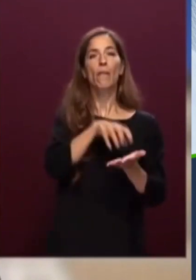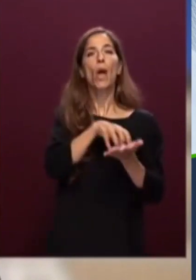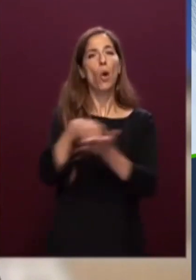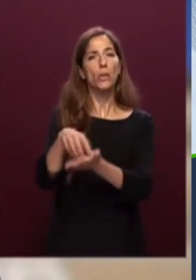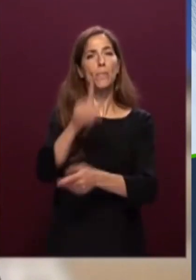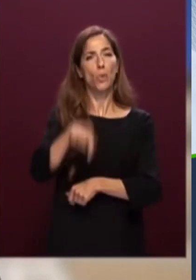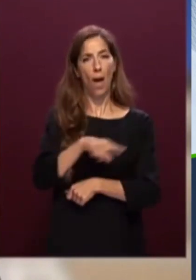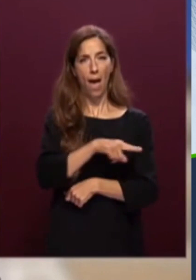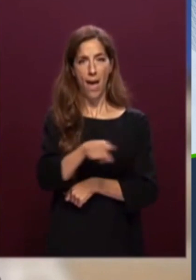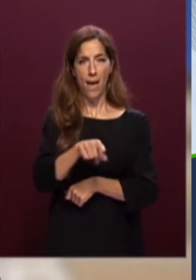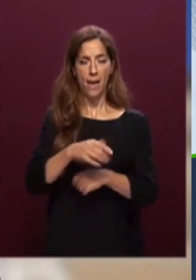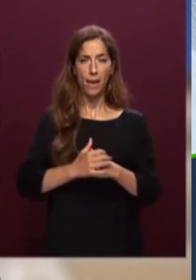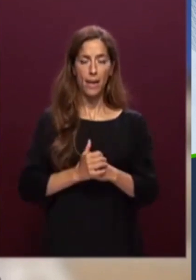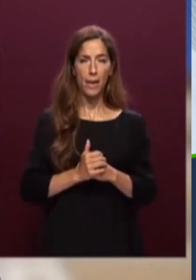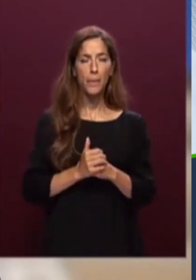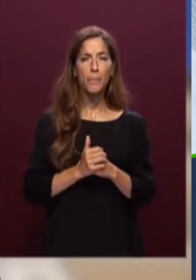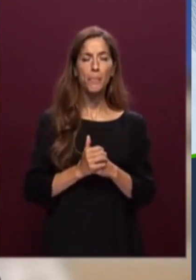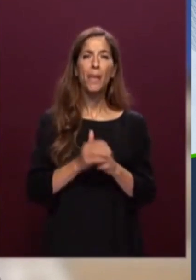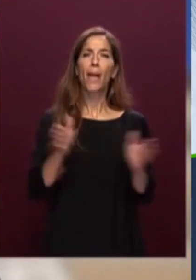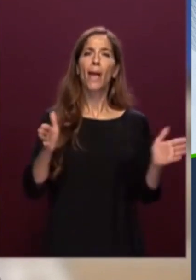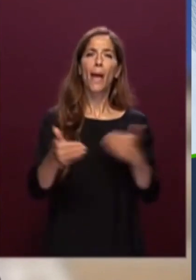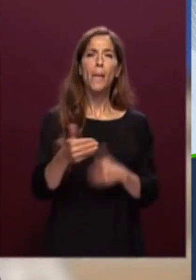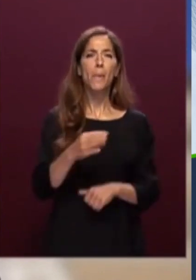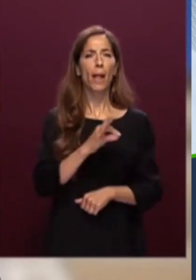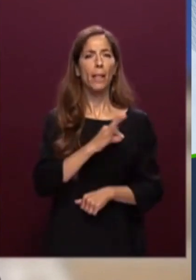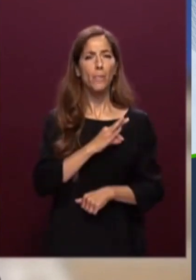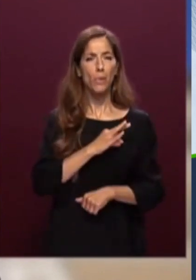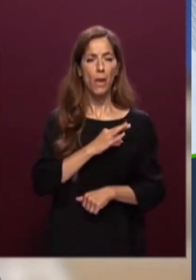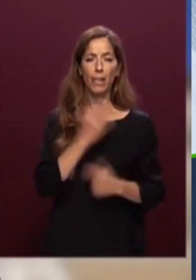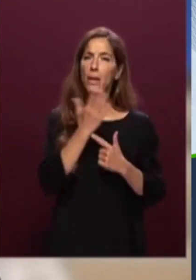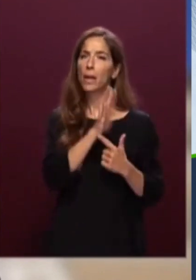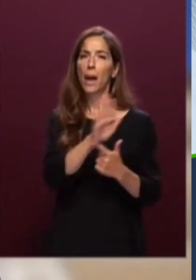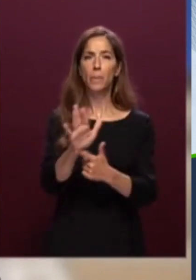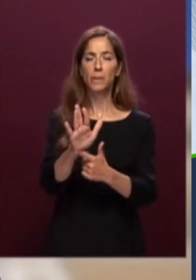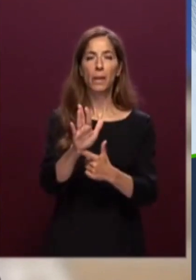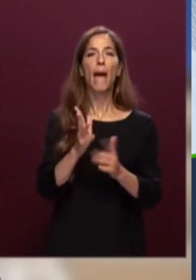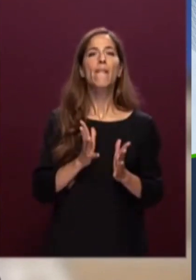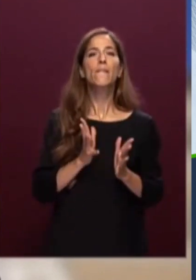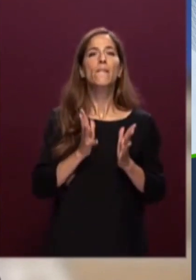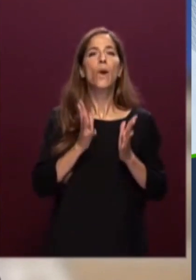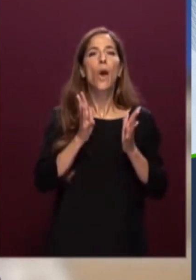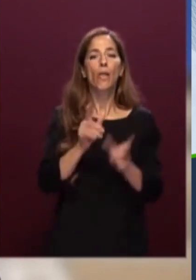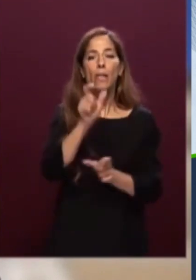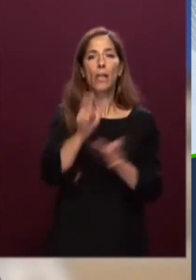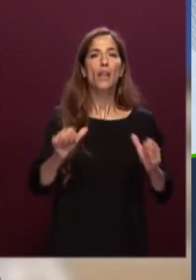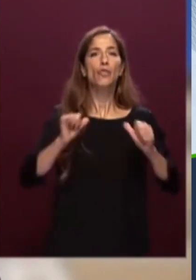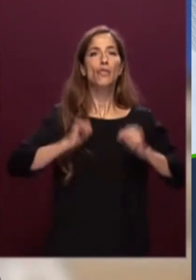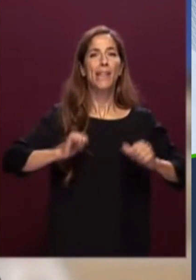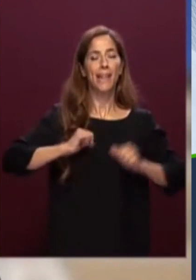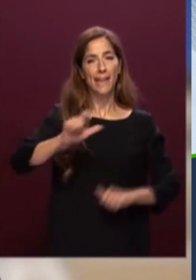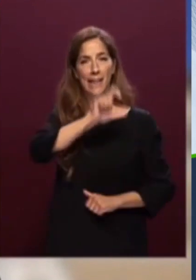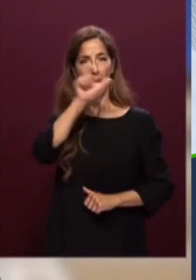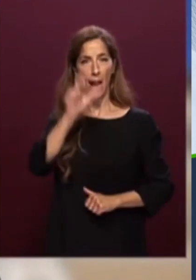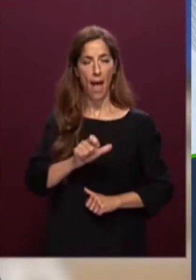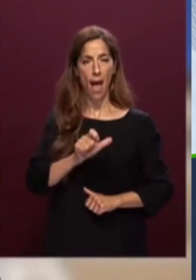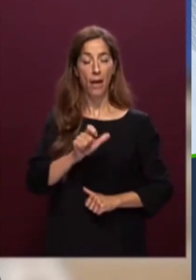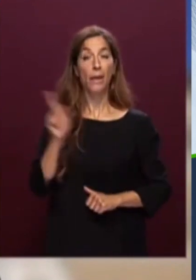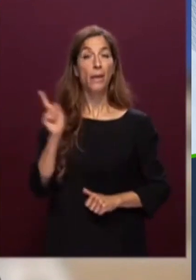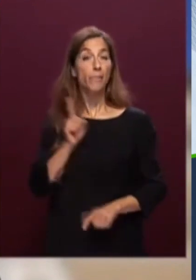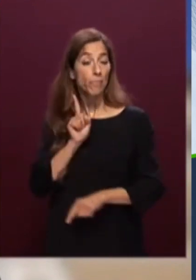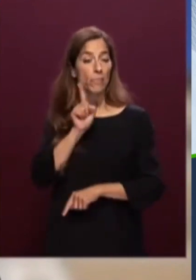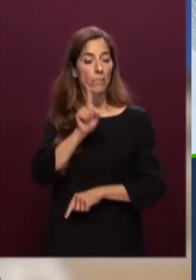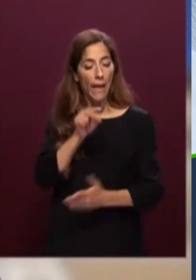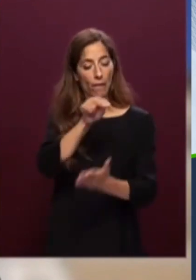dei Deputati rappresenta le diverse volontà dei cittadini italiani che si sono recati al voto per eleggere i rappresentanti più vicini